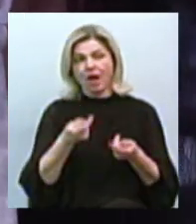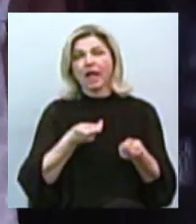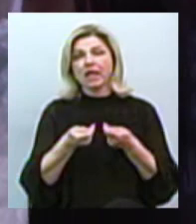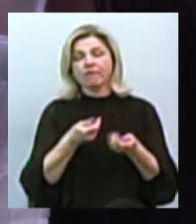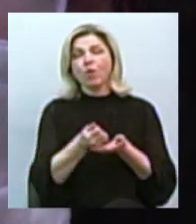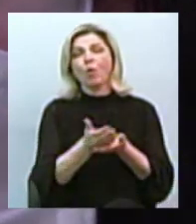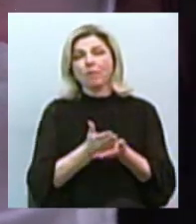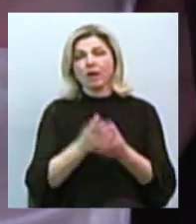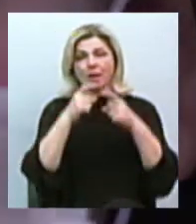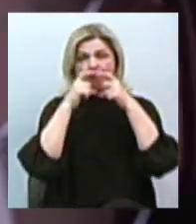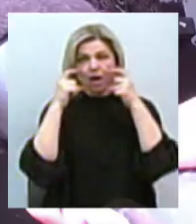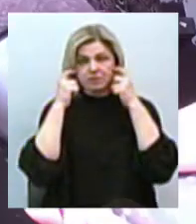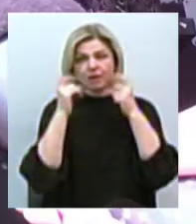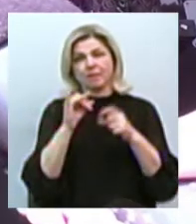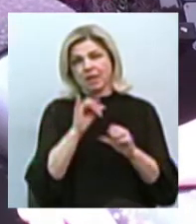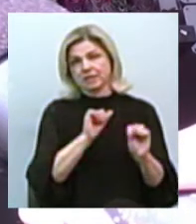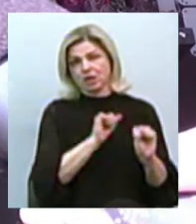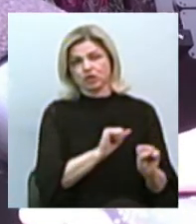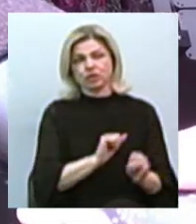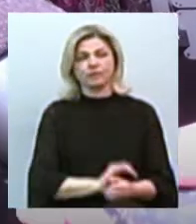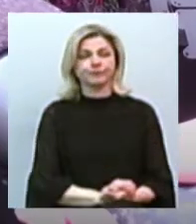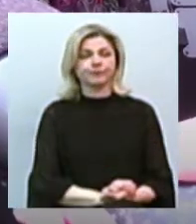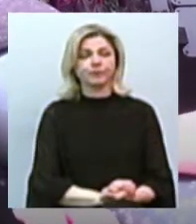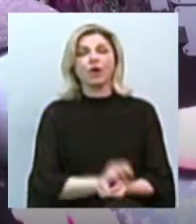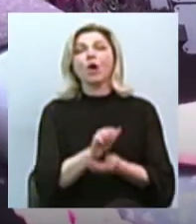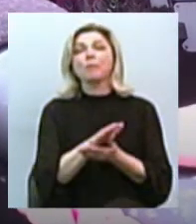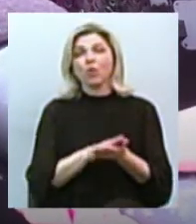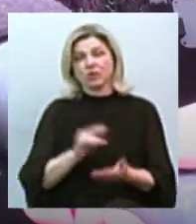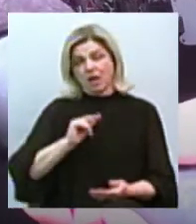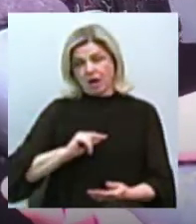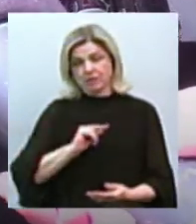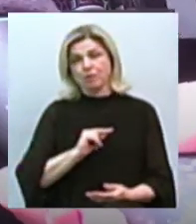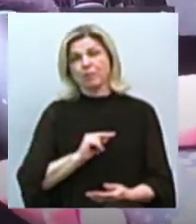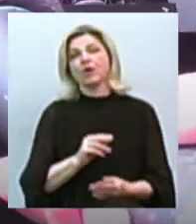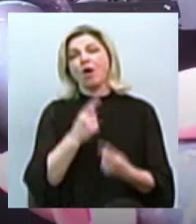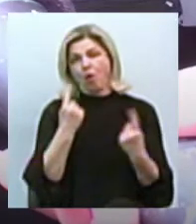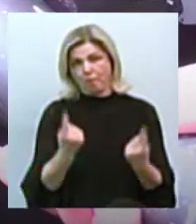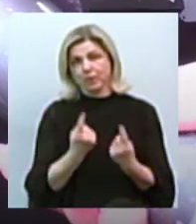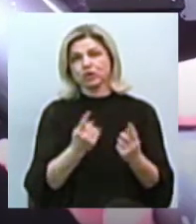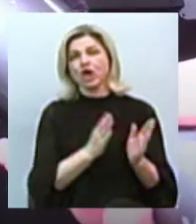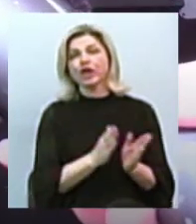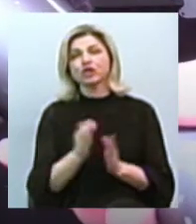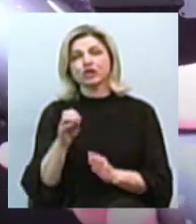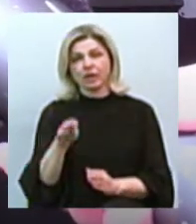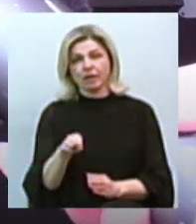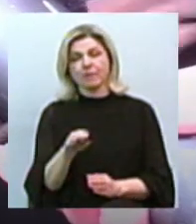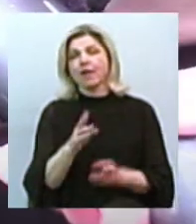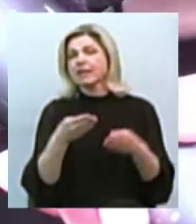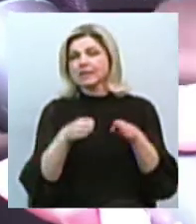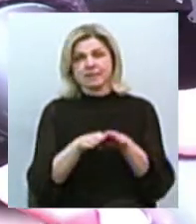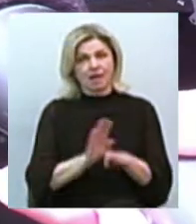забезпечило масками та дезінфекторами. «Ми продовжуємо працювати в штатному режимі і не